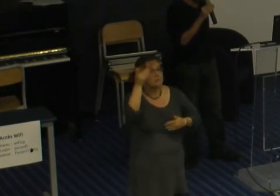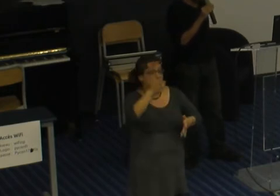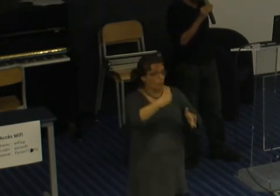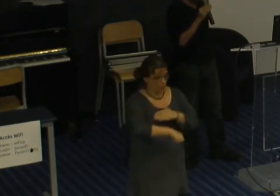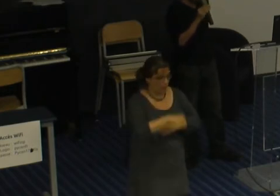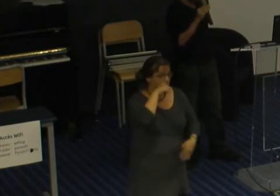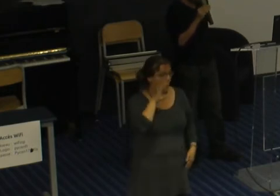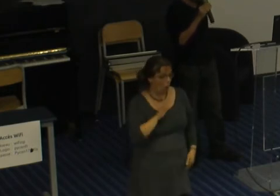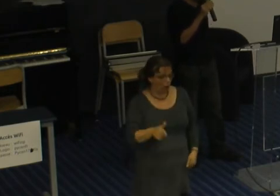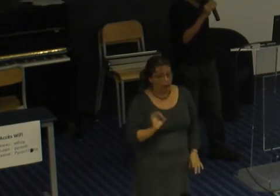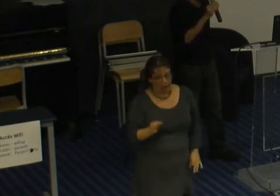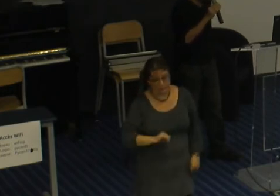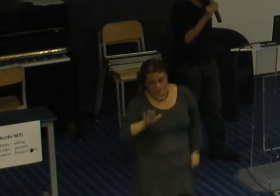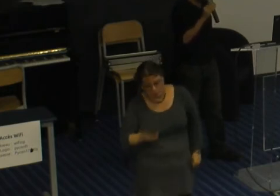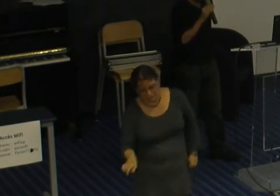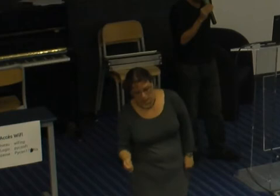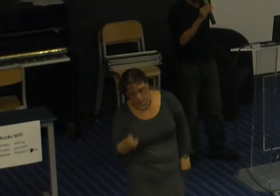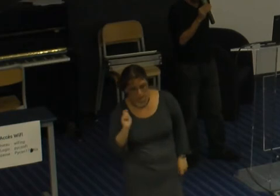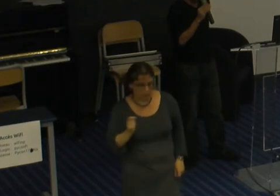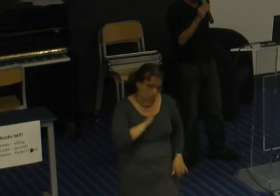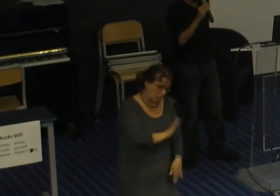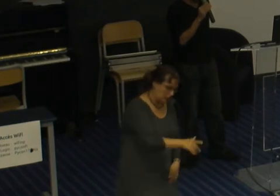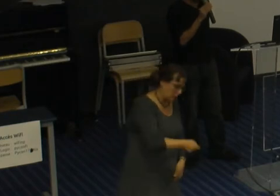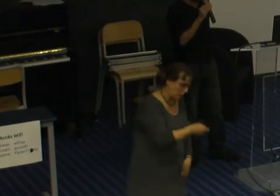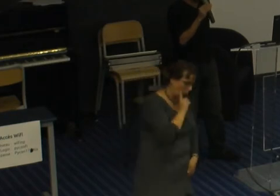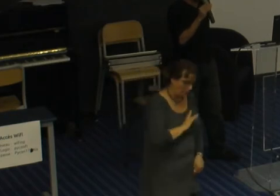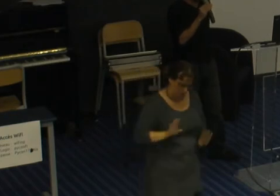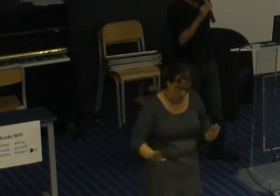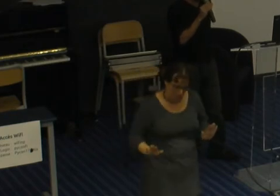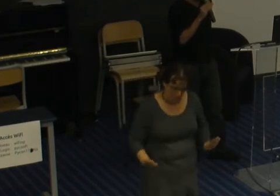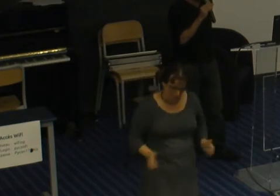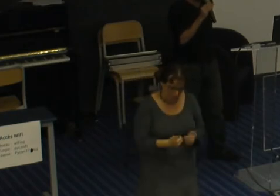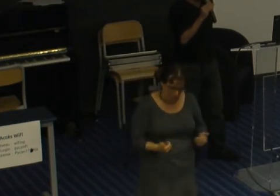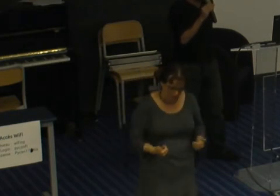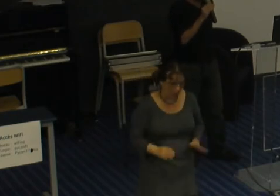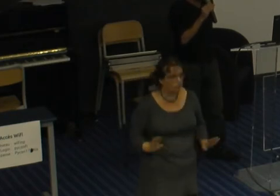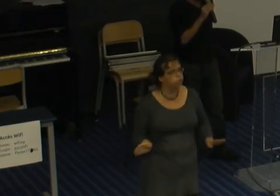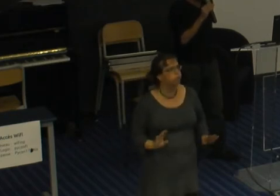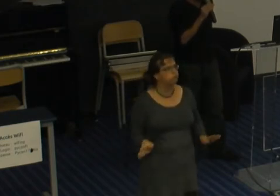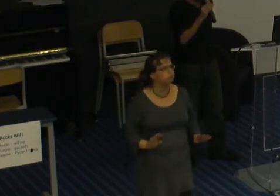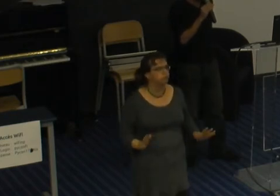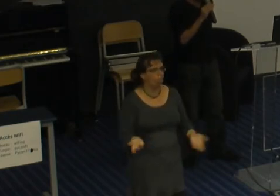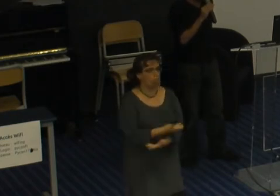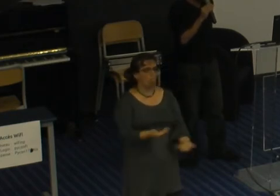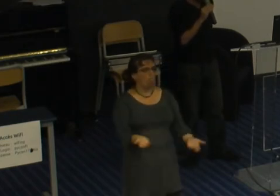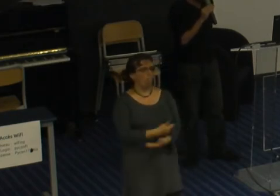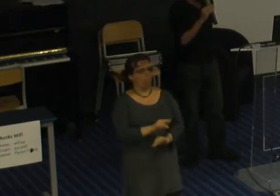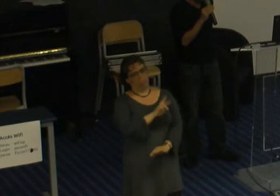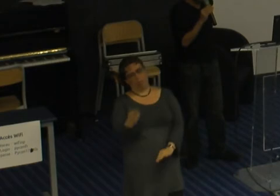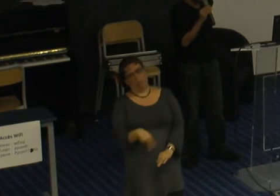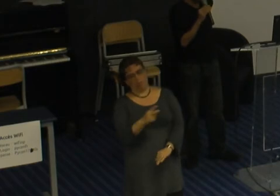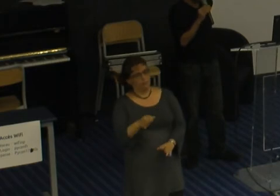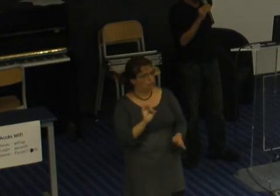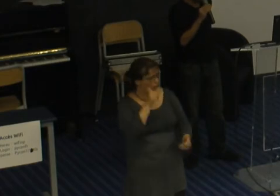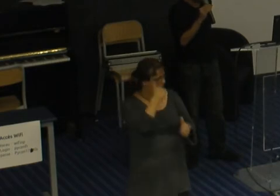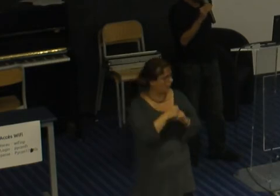filles qu'il n a pas des trucs de garçons il n pas des trucs de filles hein moi j'ai une de mes ex-compagnes